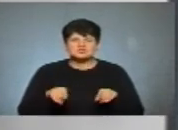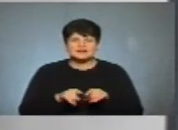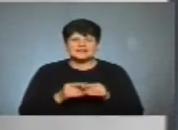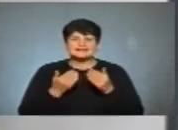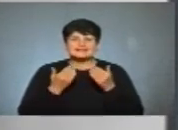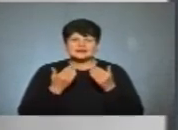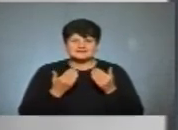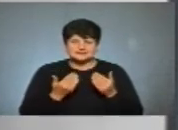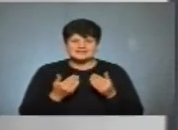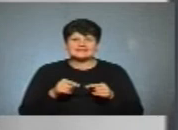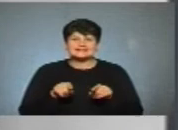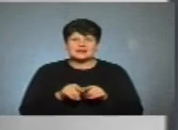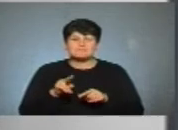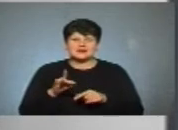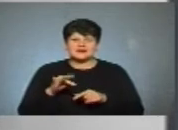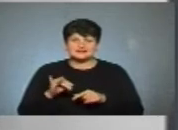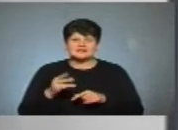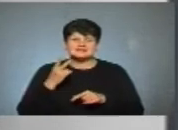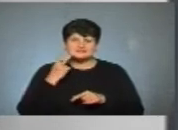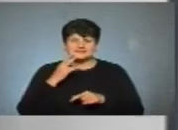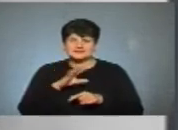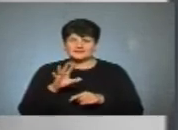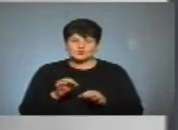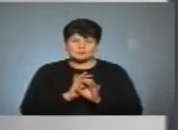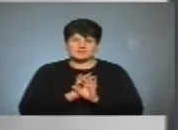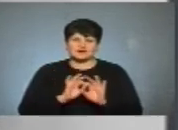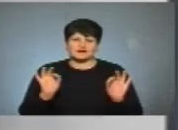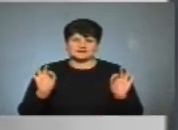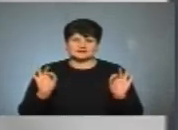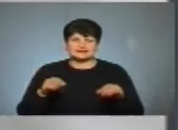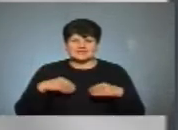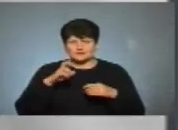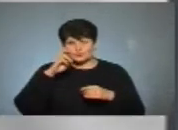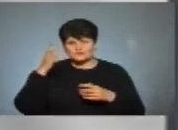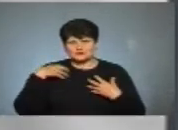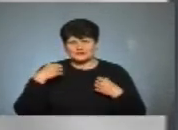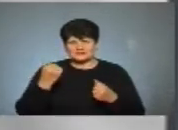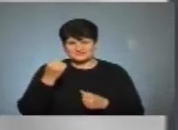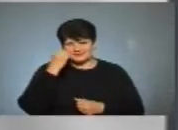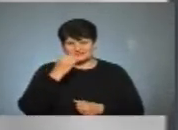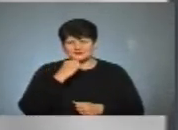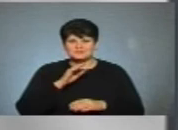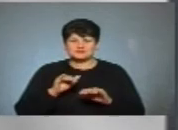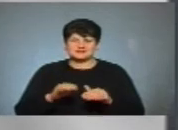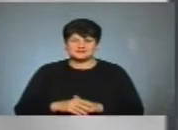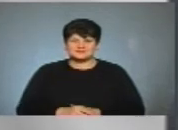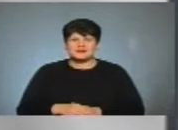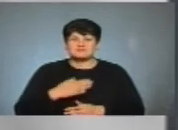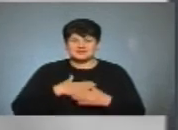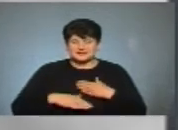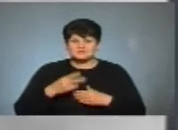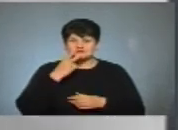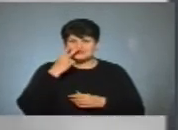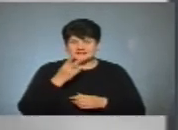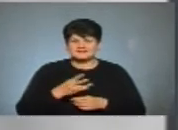від, таких передач, іноді. Все прекрасно. Дай Бог здоров'я вам. Добувач. Дякую вам. Дуже приємно, що ви нас дивитесь.